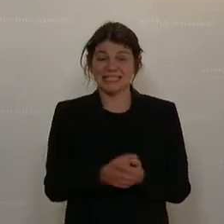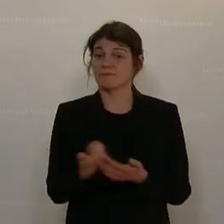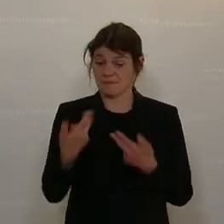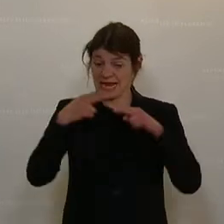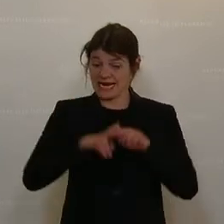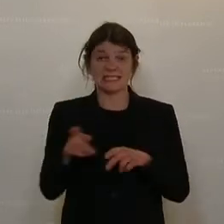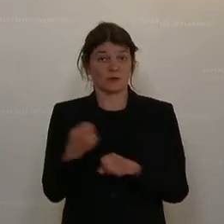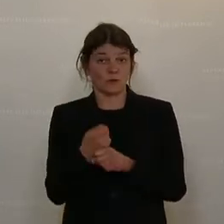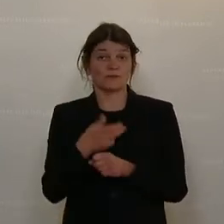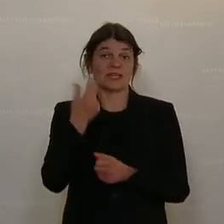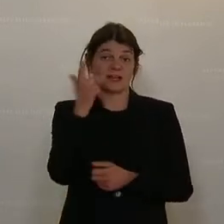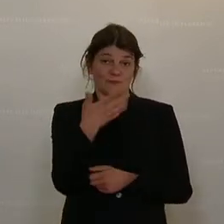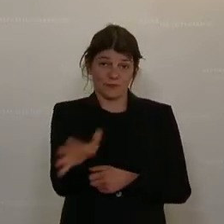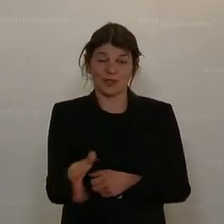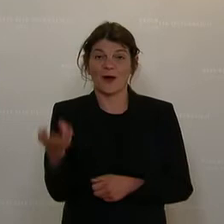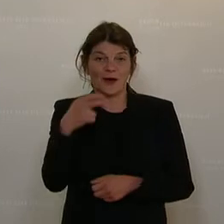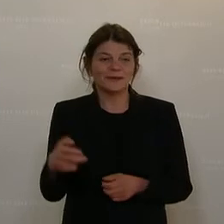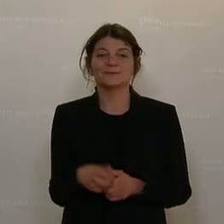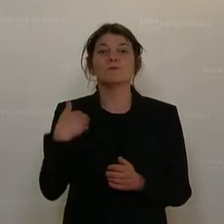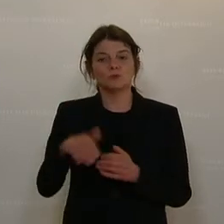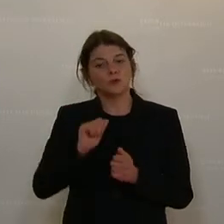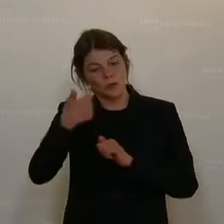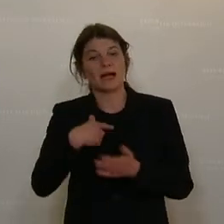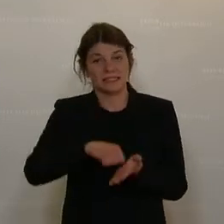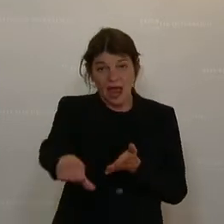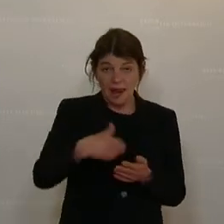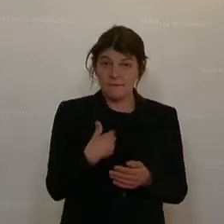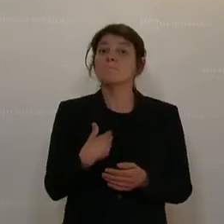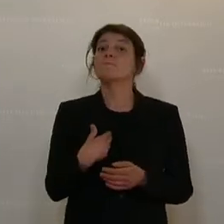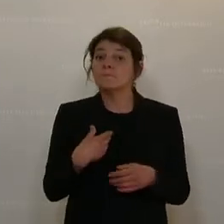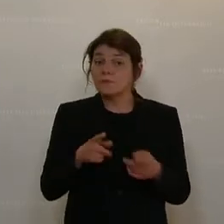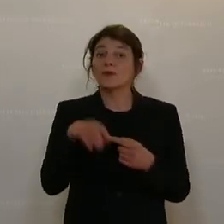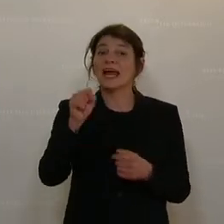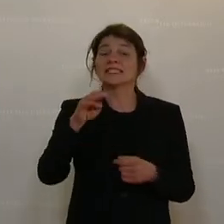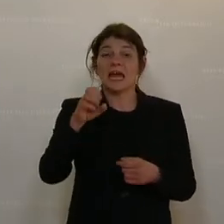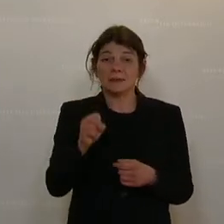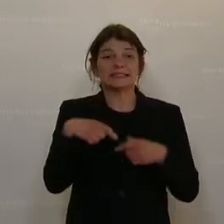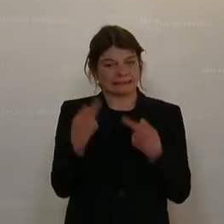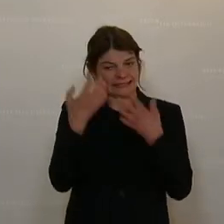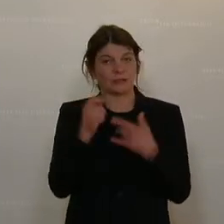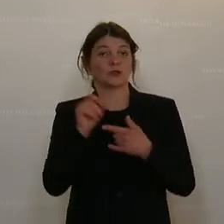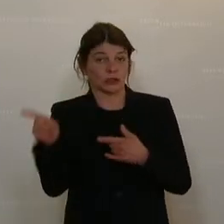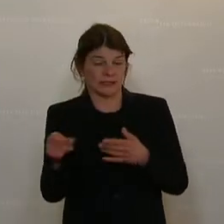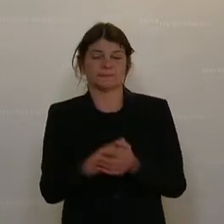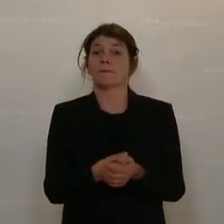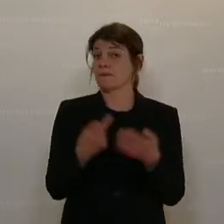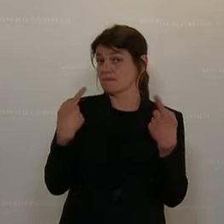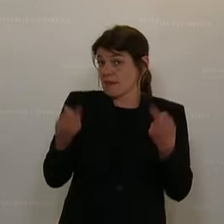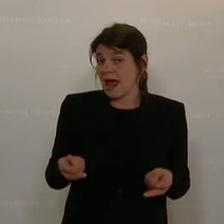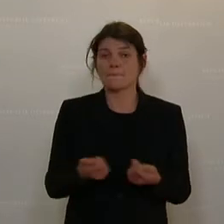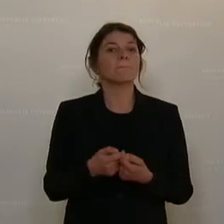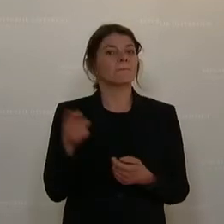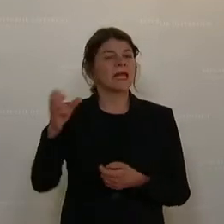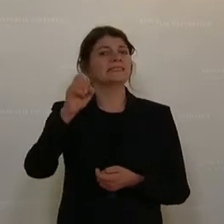verbleibenden Kosten von 3.500 Euro mal vorausgezahlt werden und die SMS die Rechnung zukommen lassen. Dann